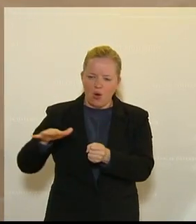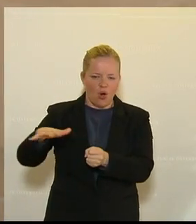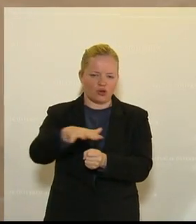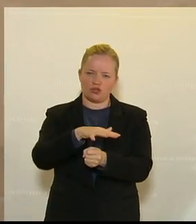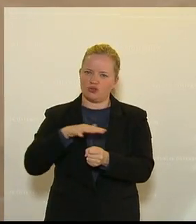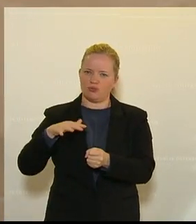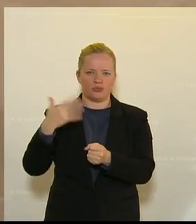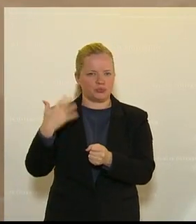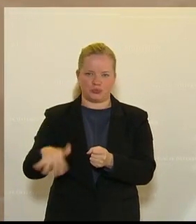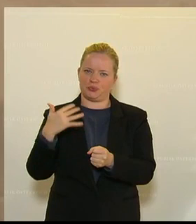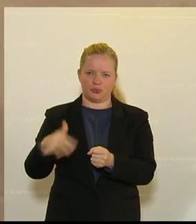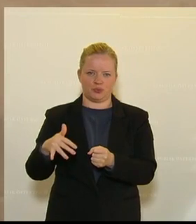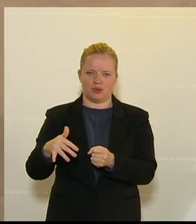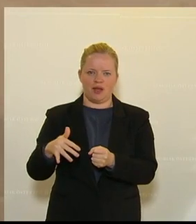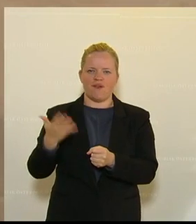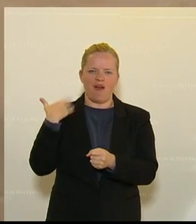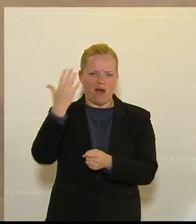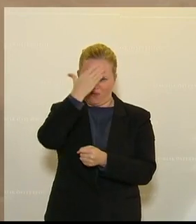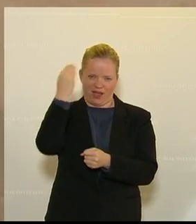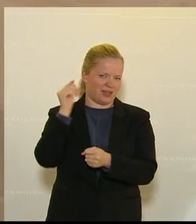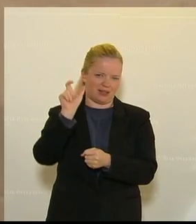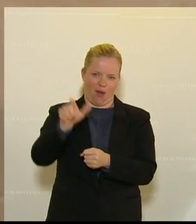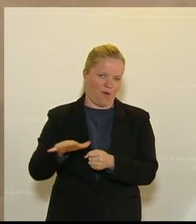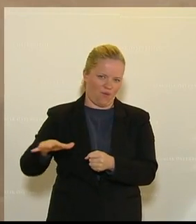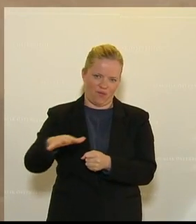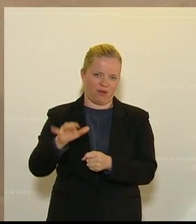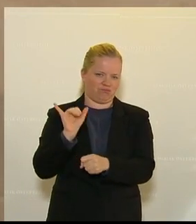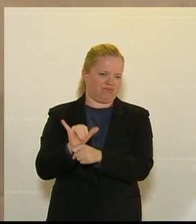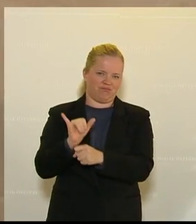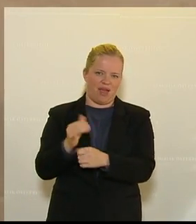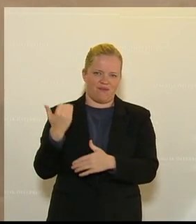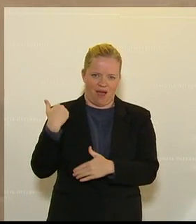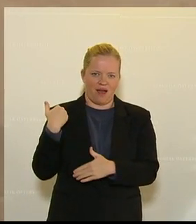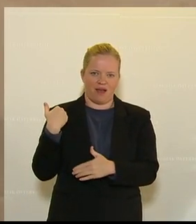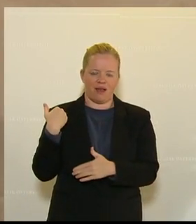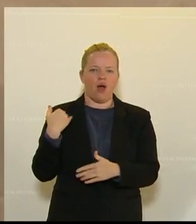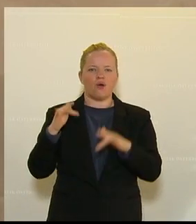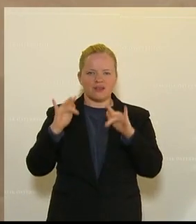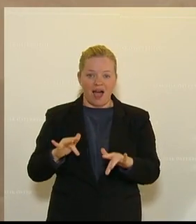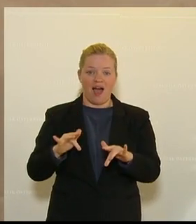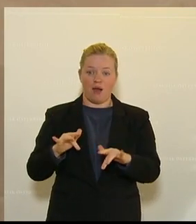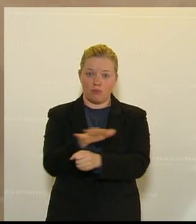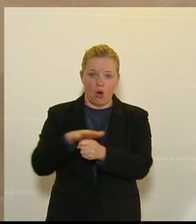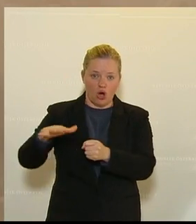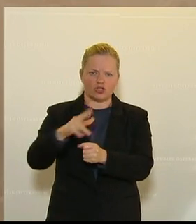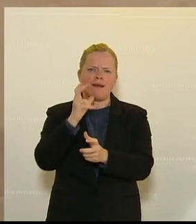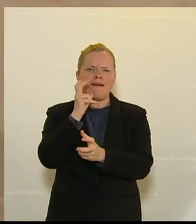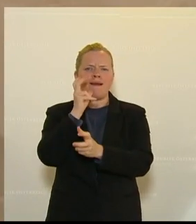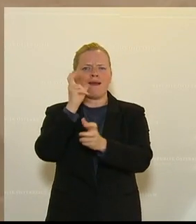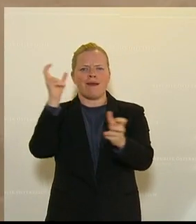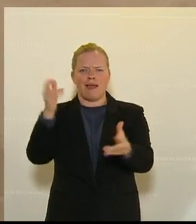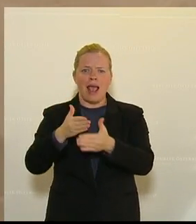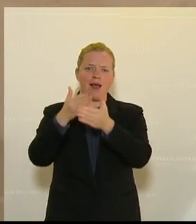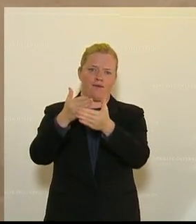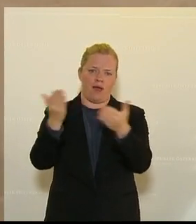die man vergessen hat. Und es gibt da wirklich einen Hilfeschrei. Der Branche